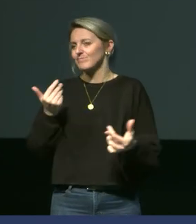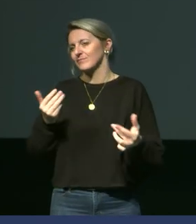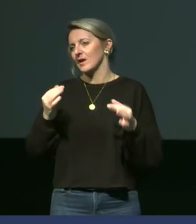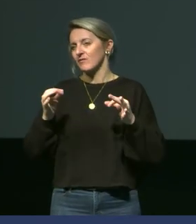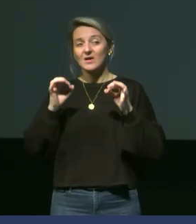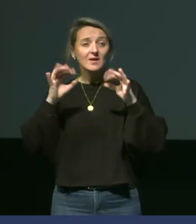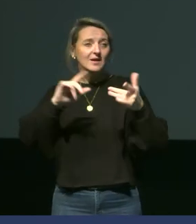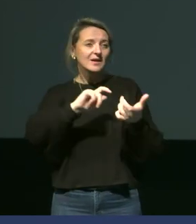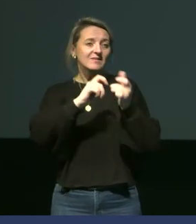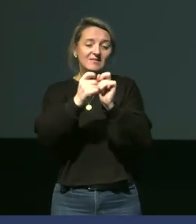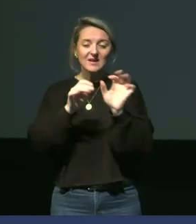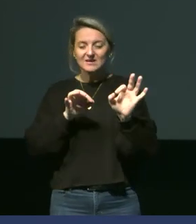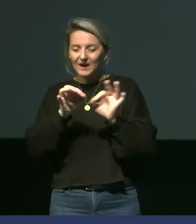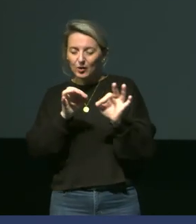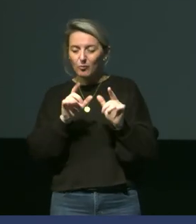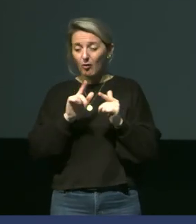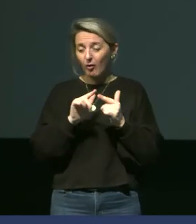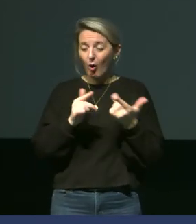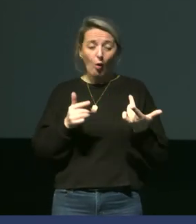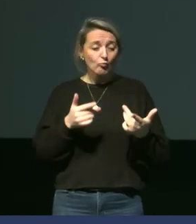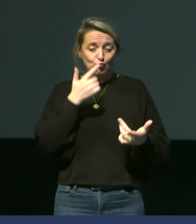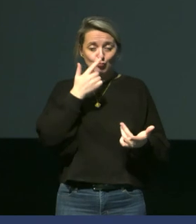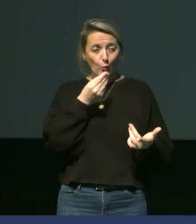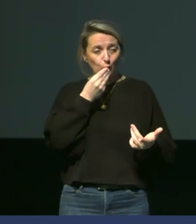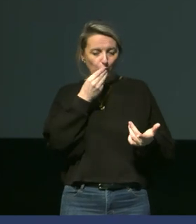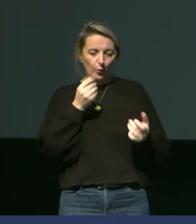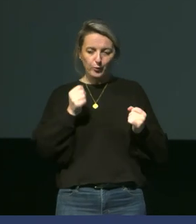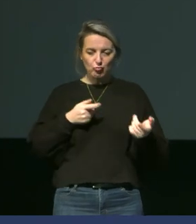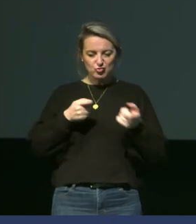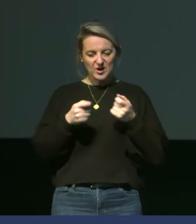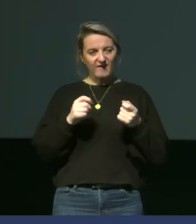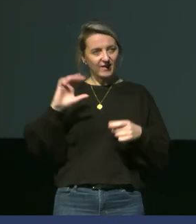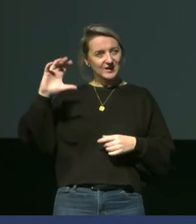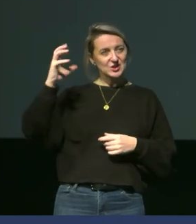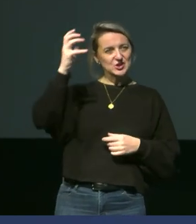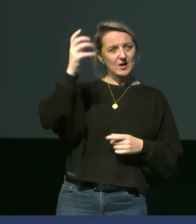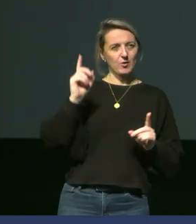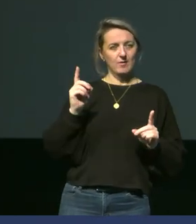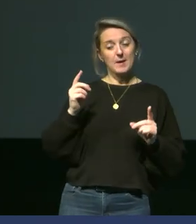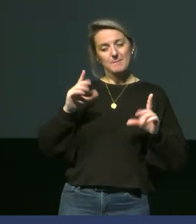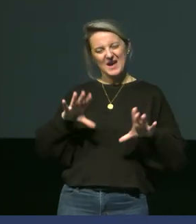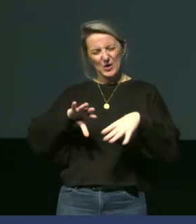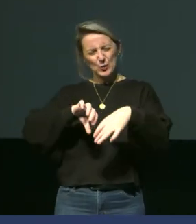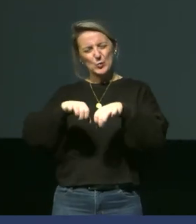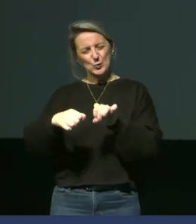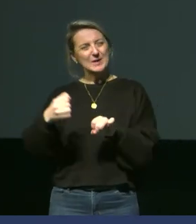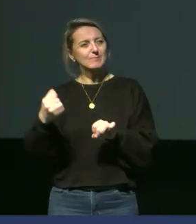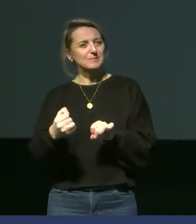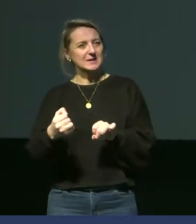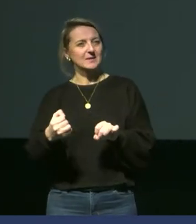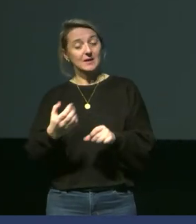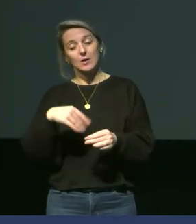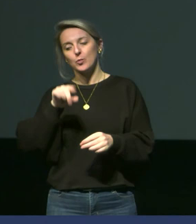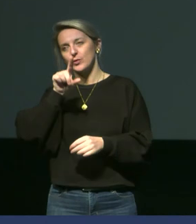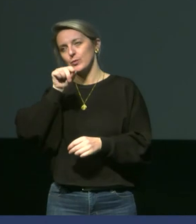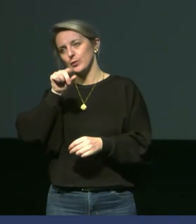climatiques n'ont pas forcément challengé les individus en termes de chaleur, mais ils ont challengé les individus en termes d'humidité et ils ont challengé les